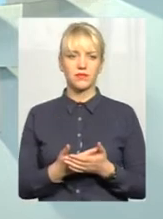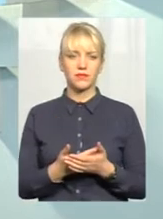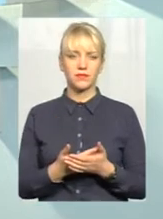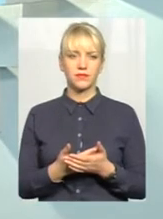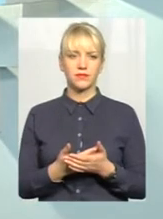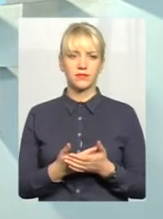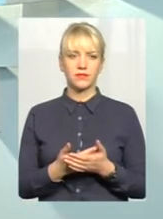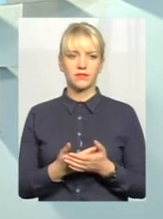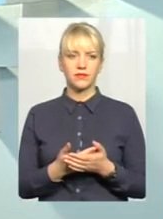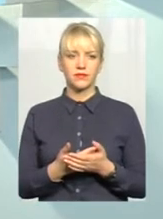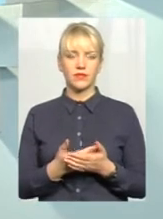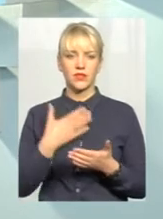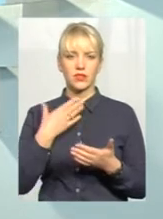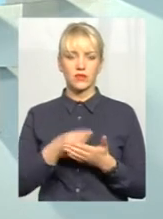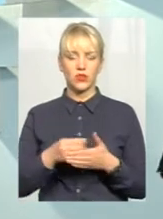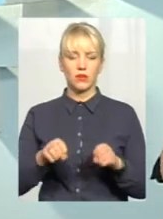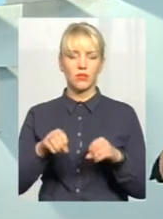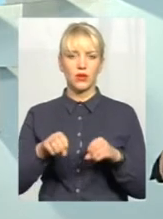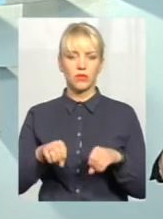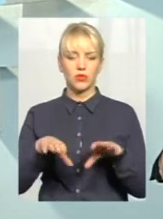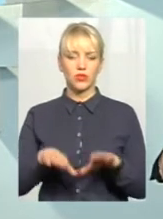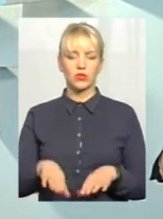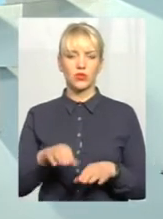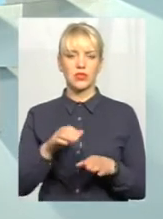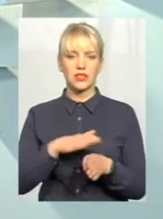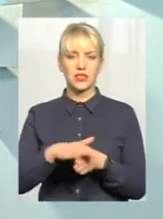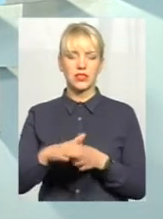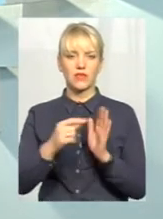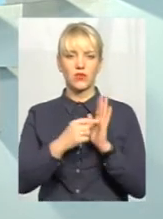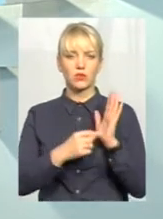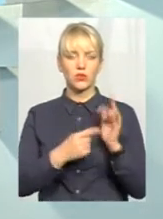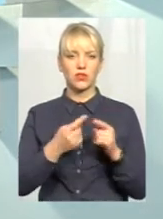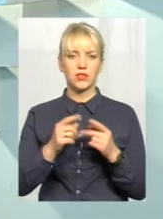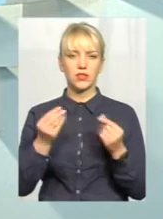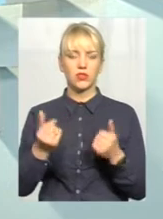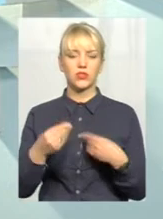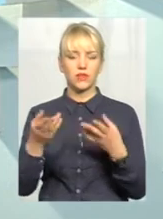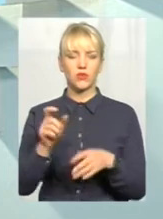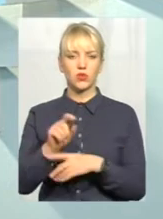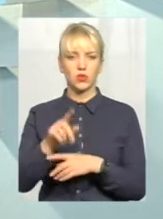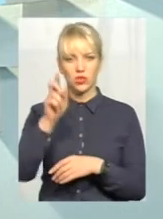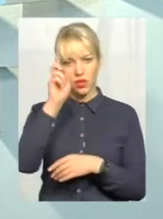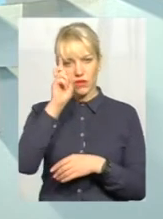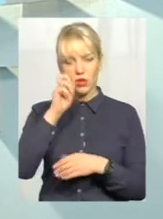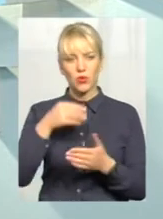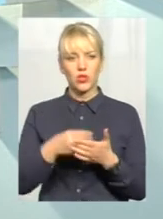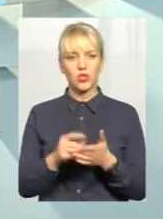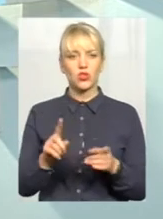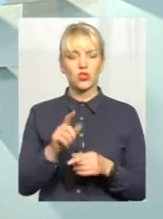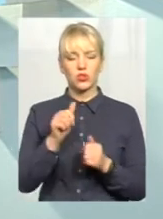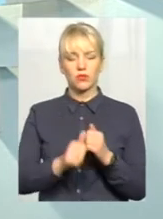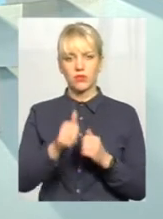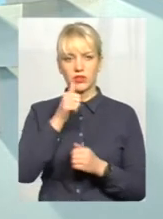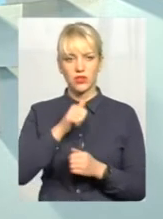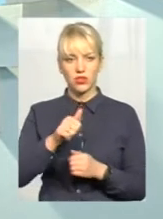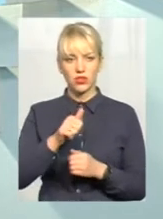квітня своєї постанови здійснив розподіл цих коштів і дав доручення державному казначейству, щомісячно